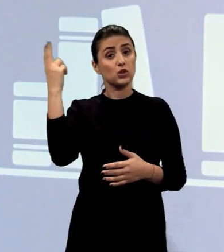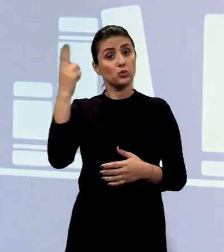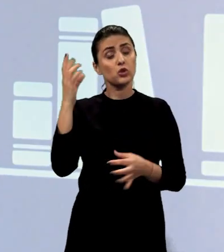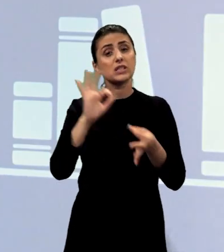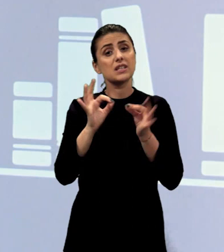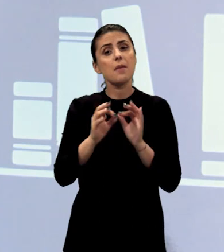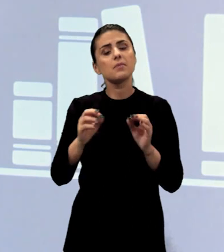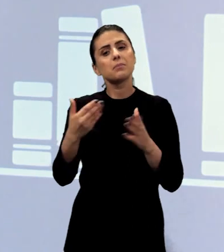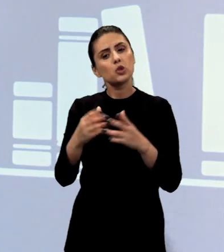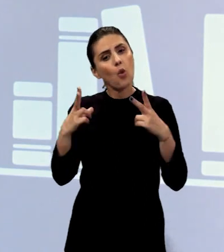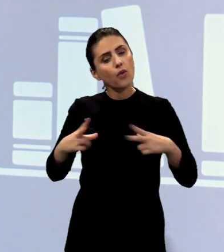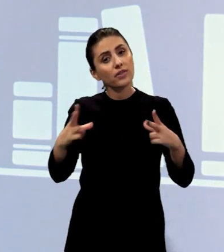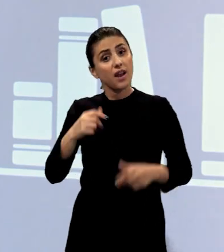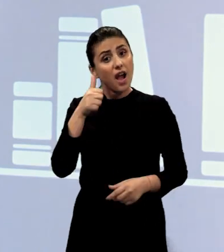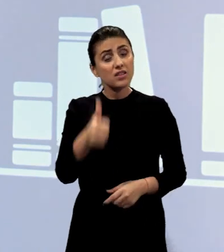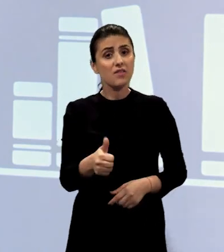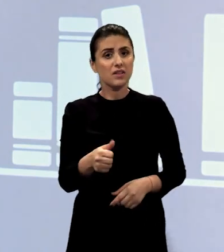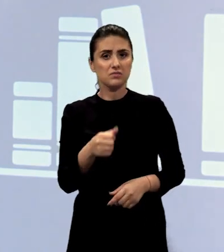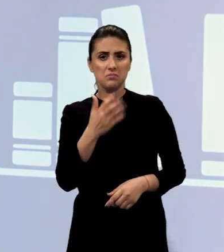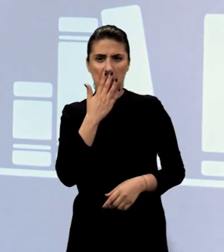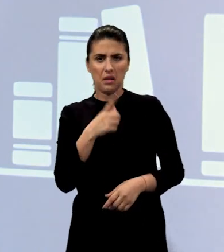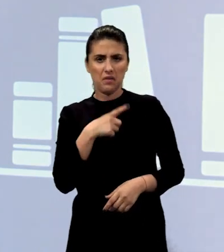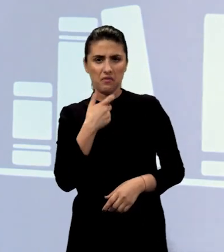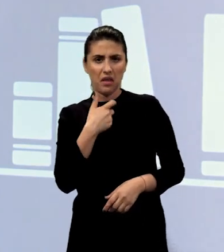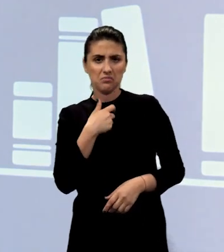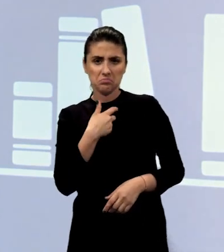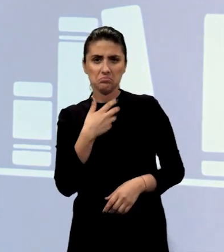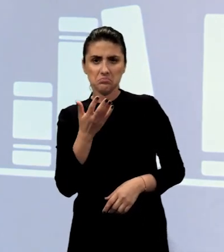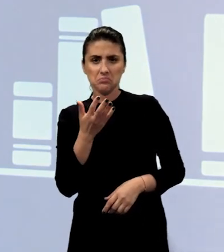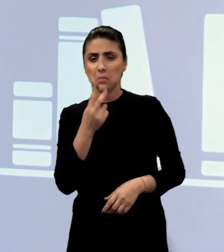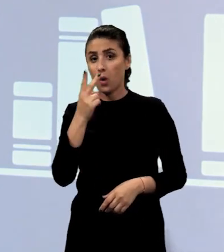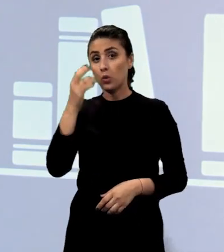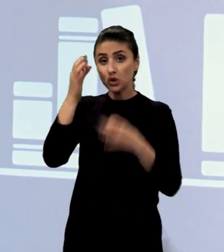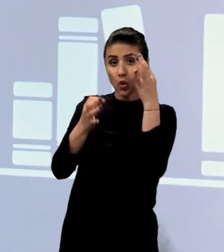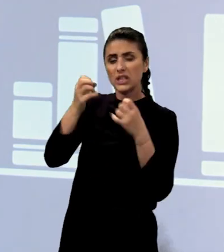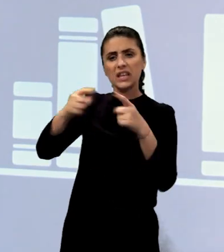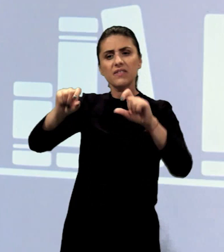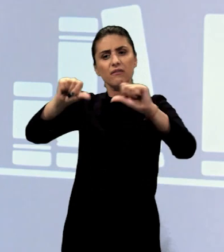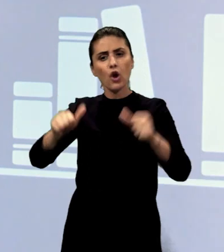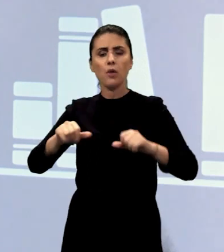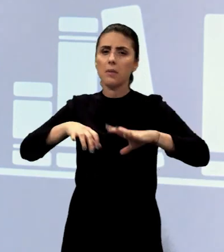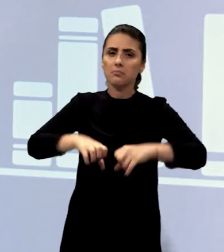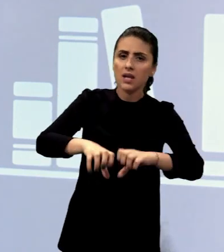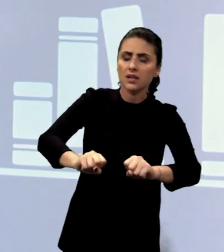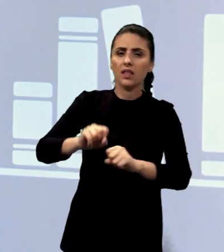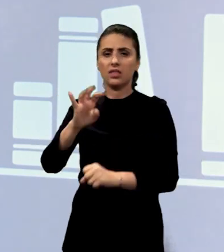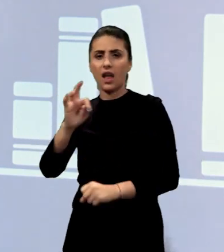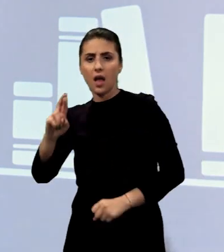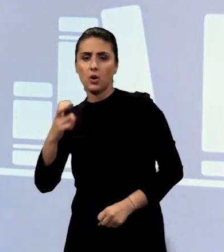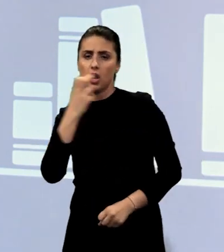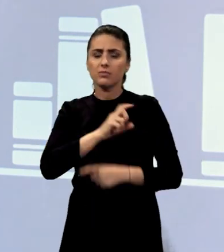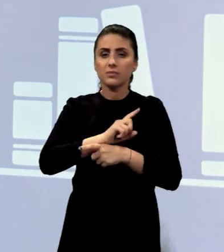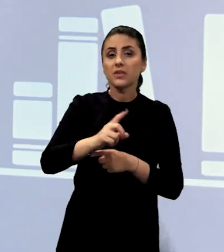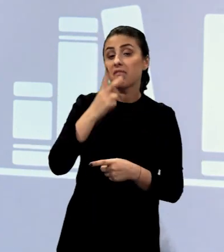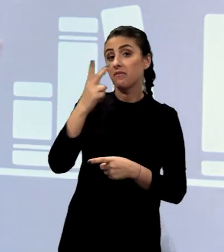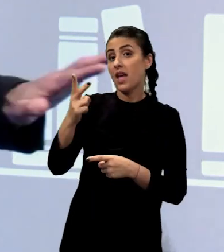fiind sursa odihnei adevărate sună învechit, nu-i așa? Mă uit la soluțiile pe care diferiți terapeuți le oferă și văd că Dumnezeul